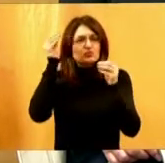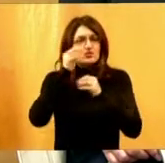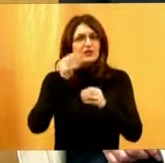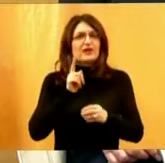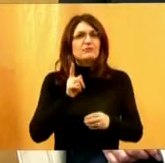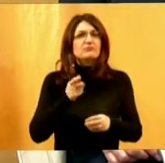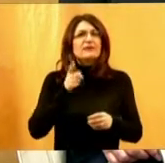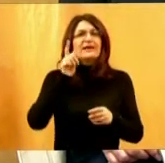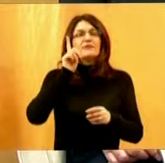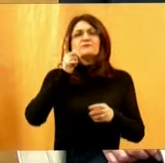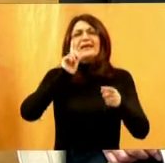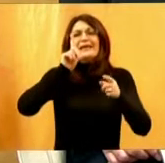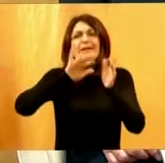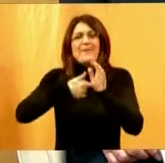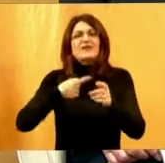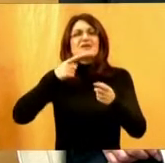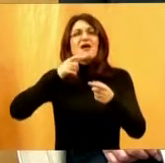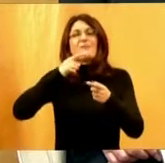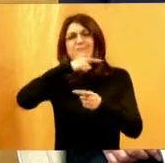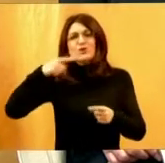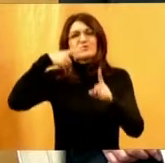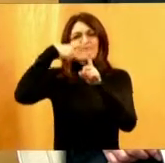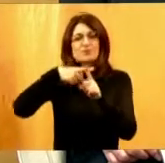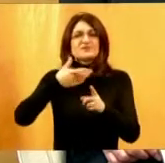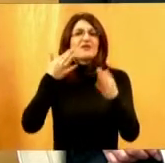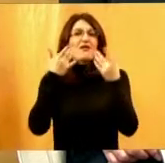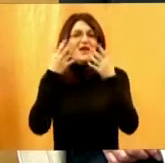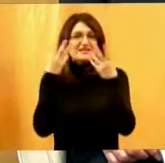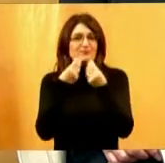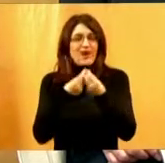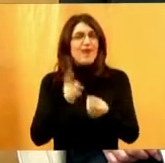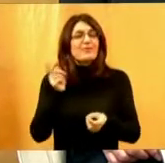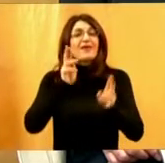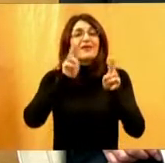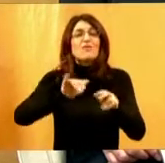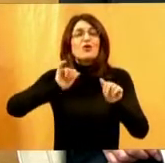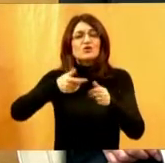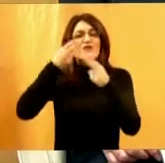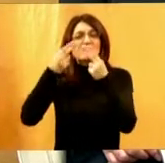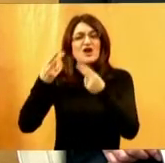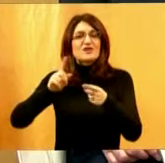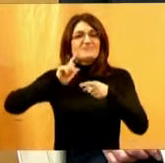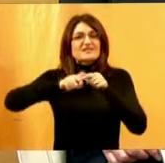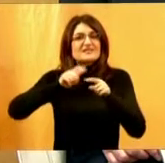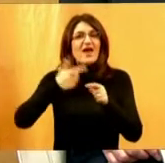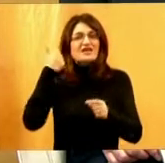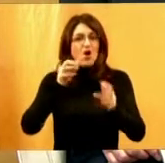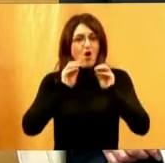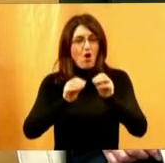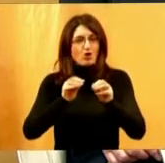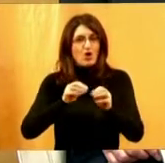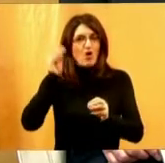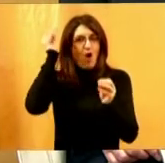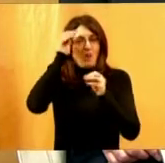imenice, zbrajanje, oduzimanje. Postoji mnogo drugih vrijednosti koje iz odgojno obrazovnog